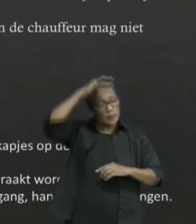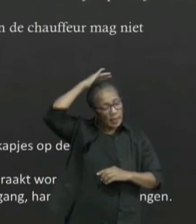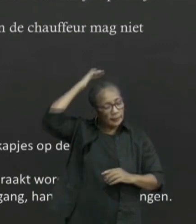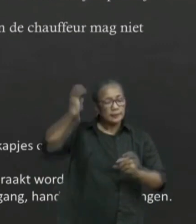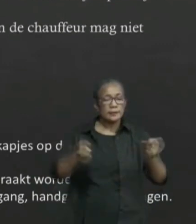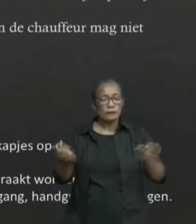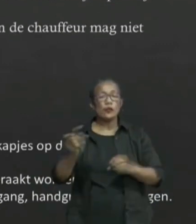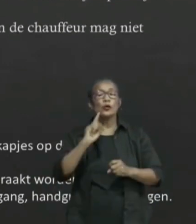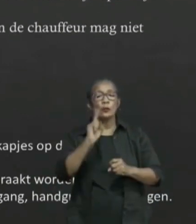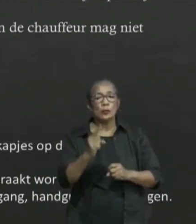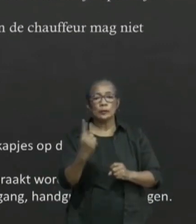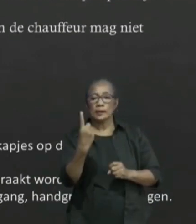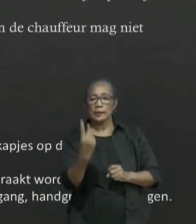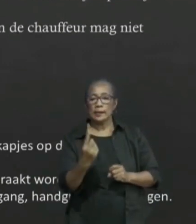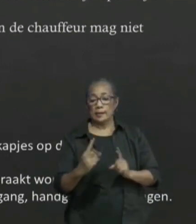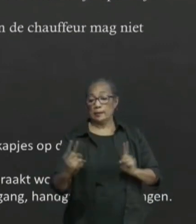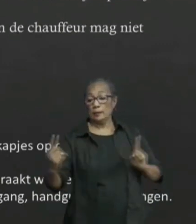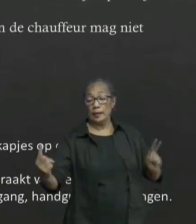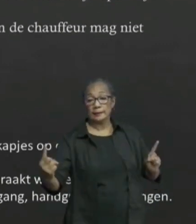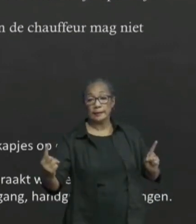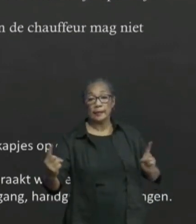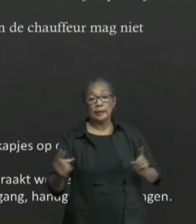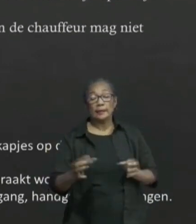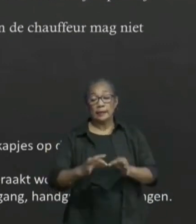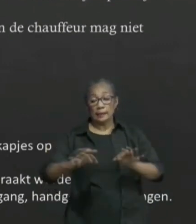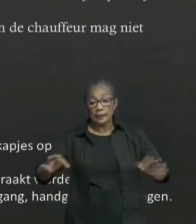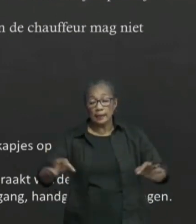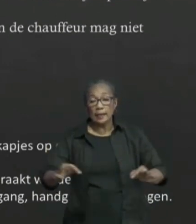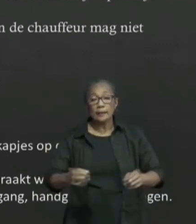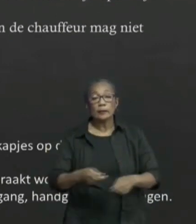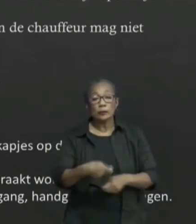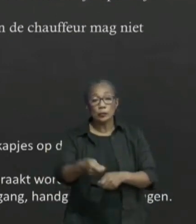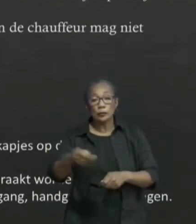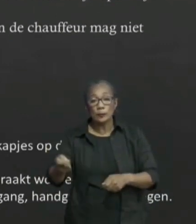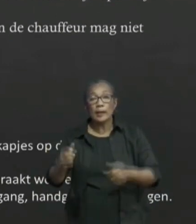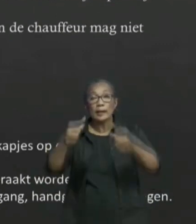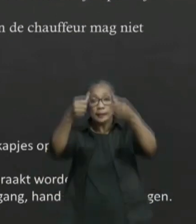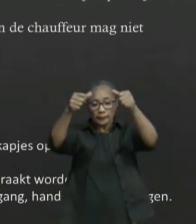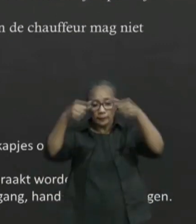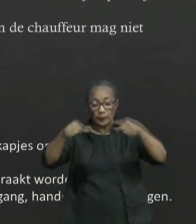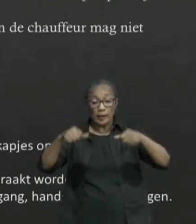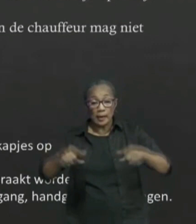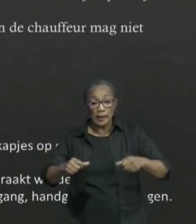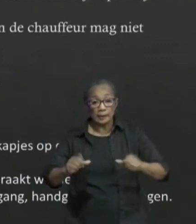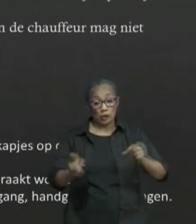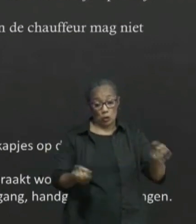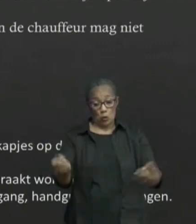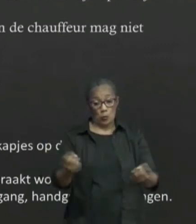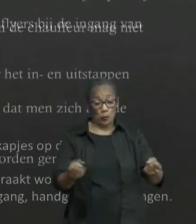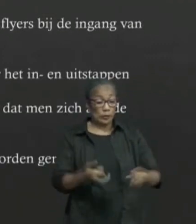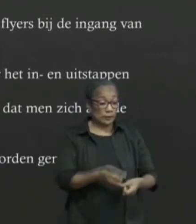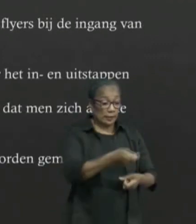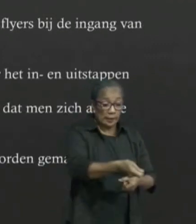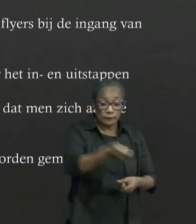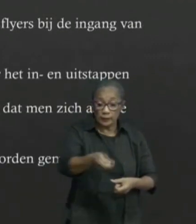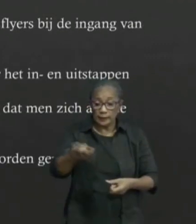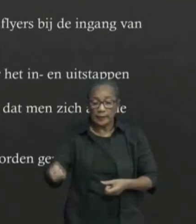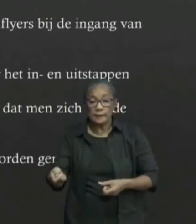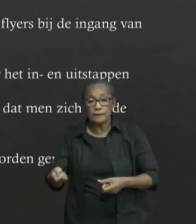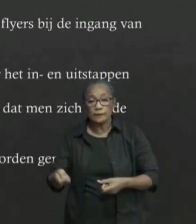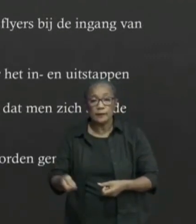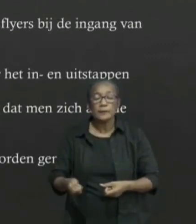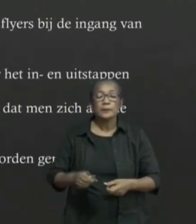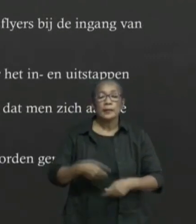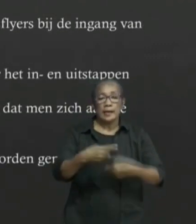bedraagt. De richtlijnen moeten gedeeld worden op posters en flyers bij de ingang van de bussen. Passagiers moeten